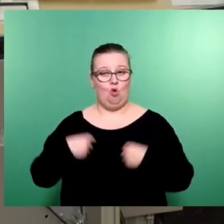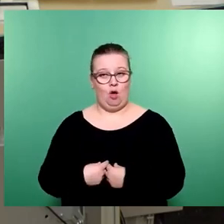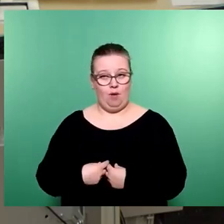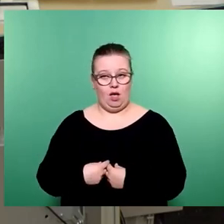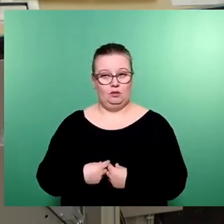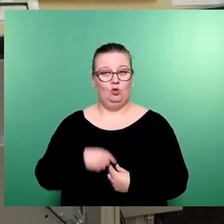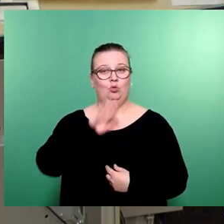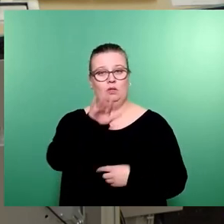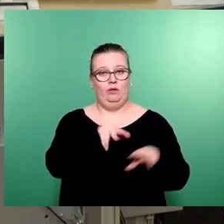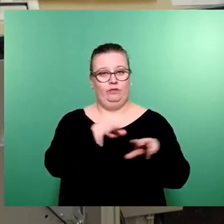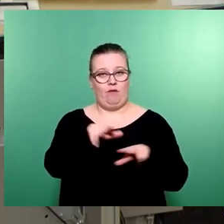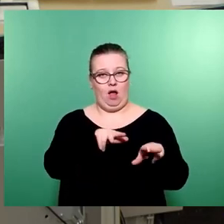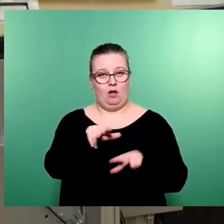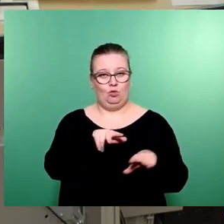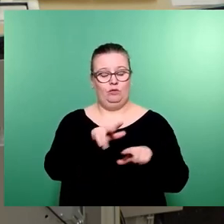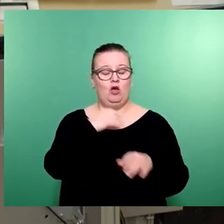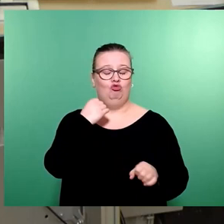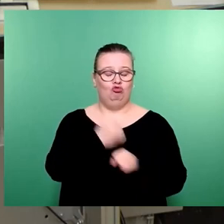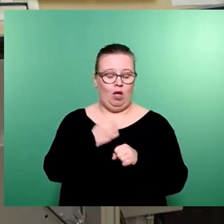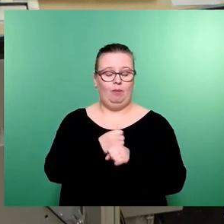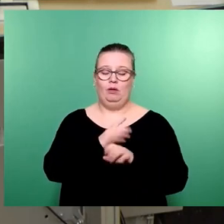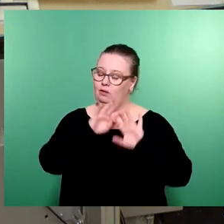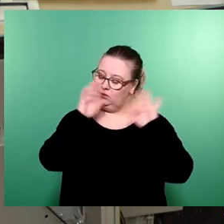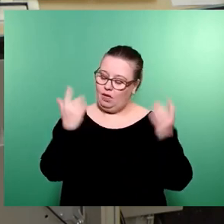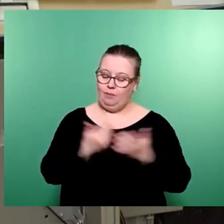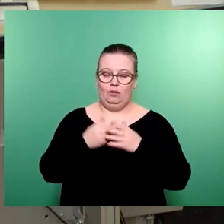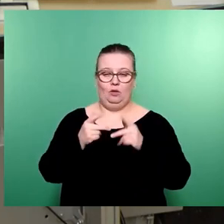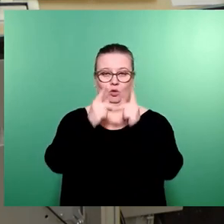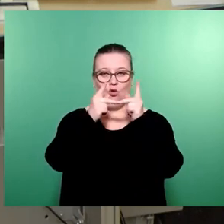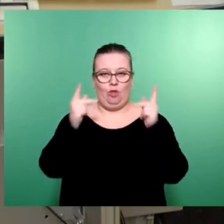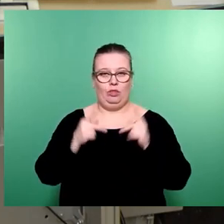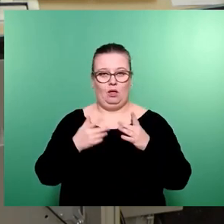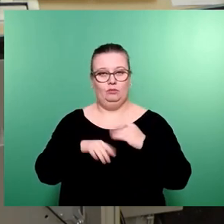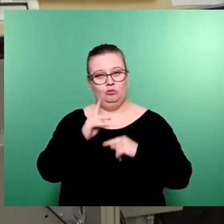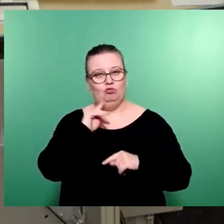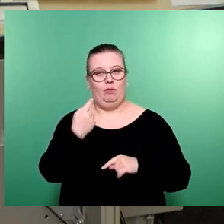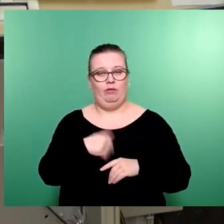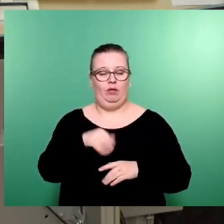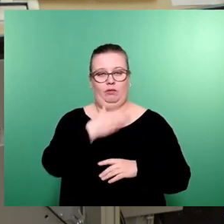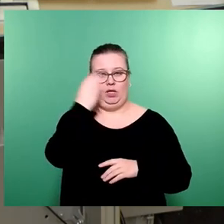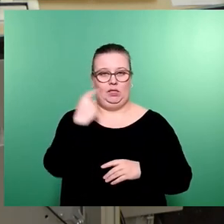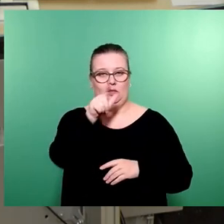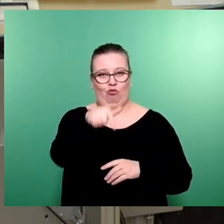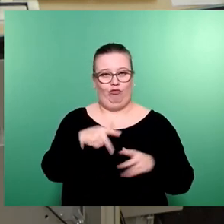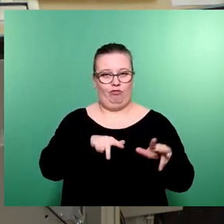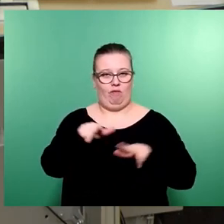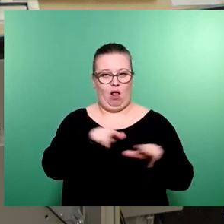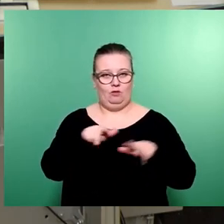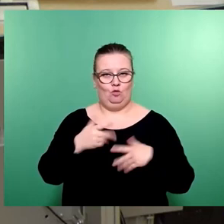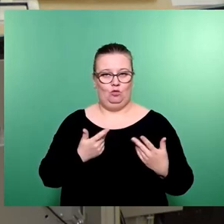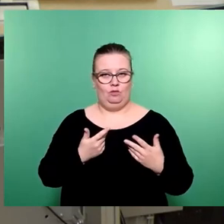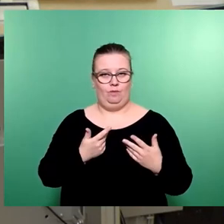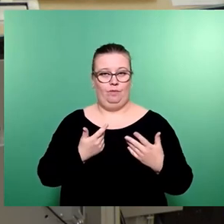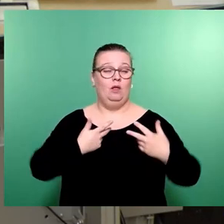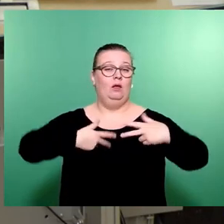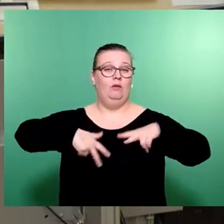seiner Verwaltung. Denn die geht immer unter in dem gesamten Kontext, in dem wir uns als Stadträtinnen und Stadträte bewegen. Die Verwaltung hat einen